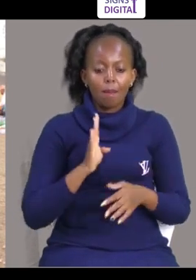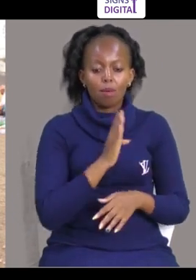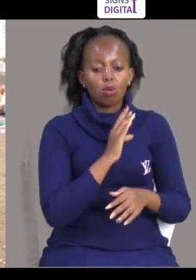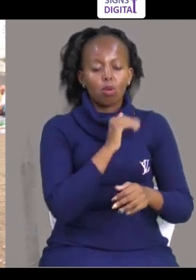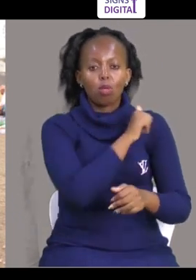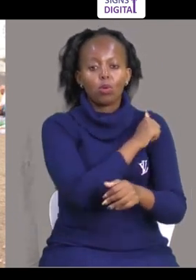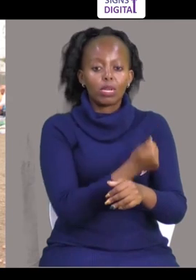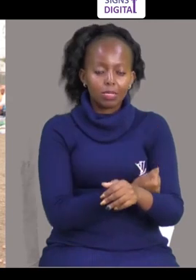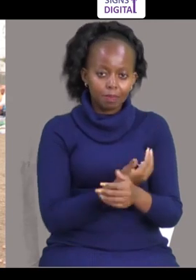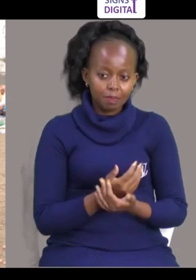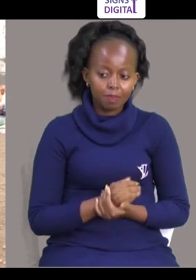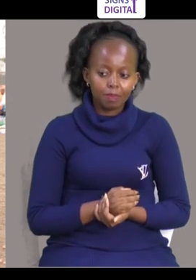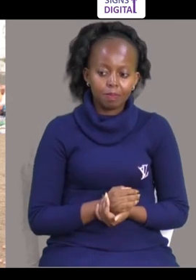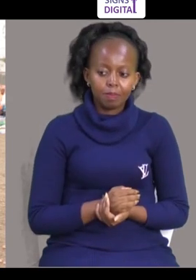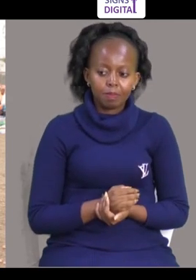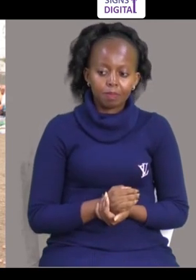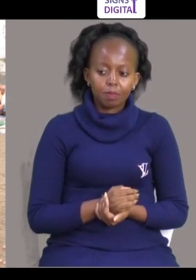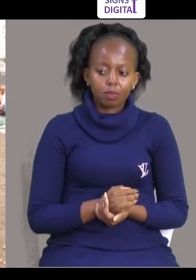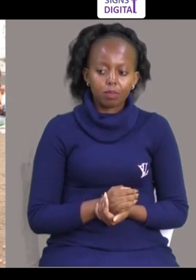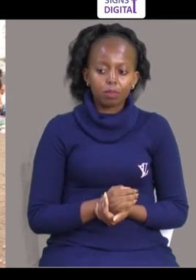Na nifraya kutu